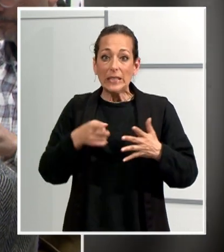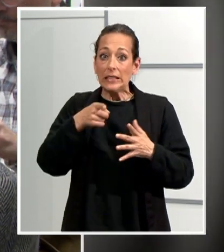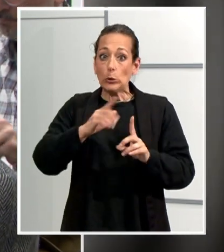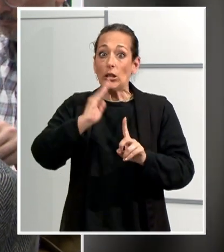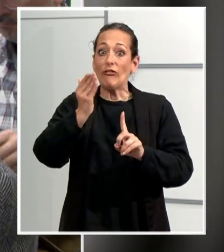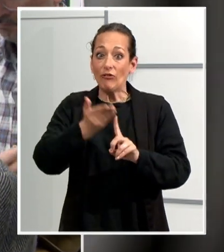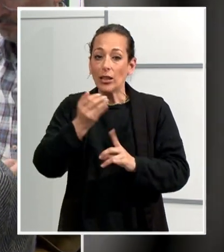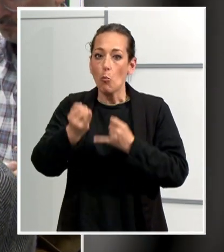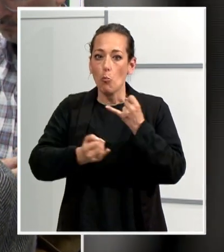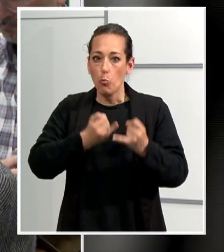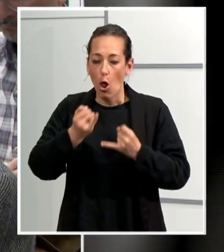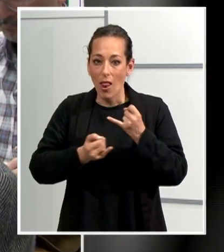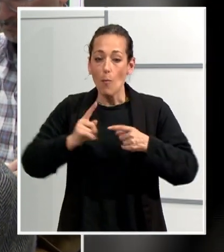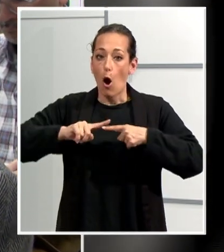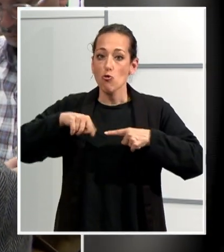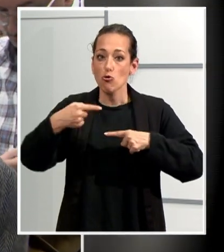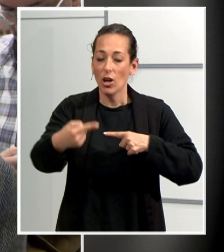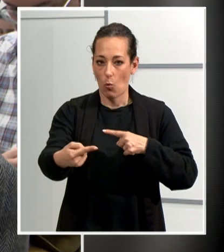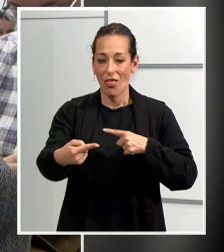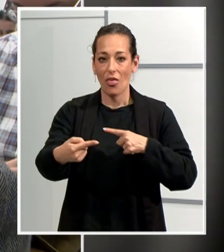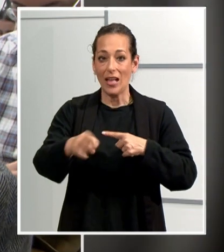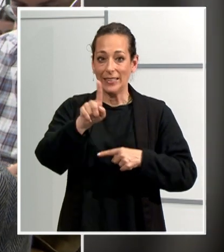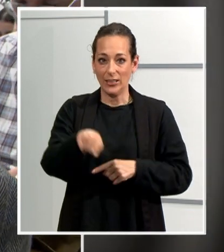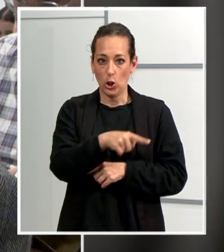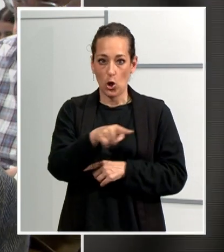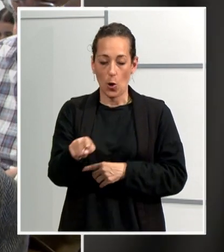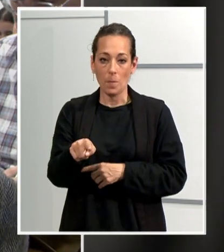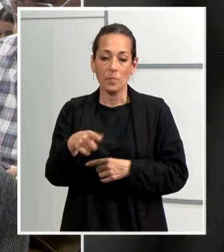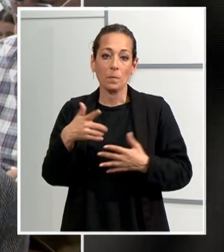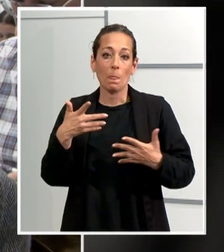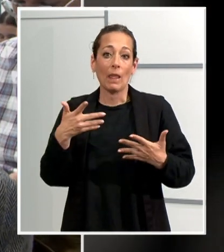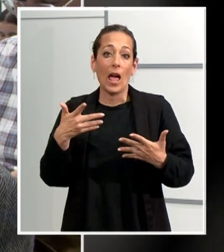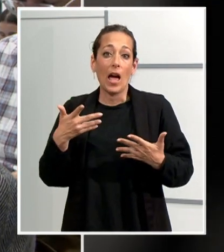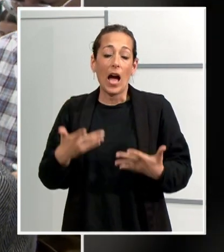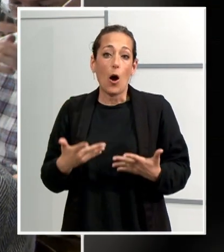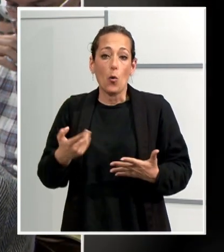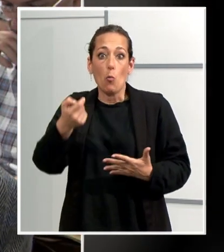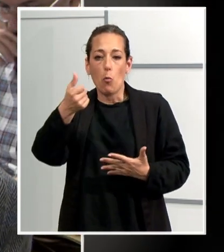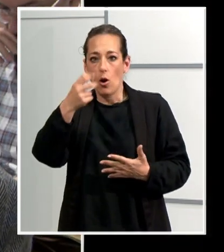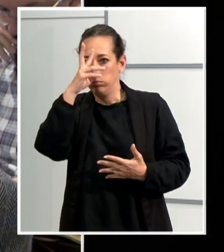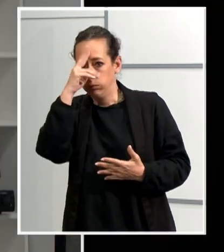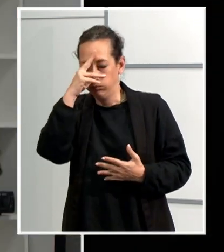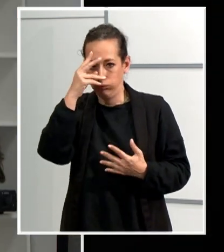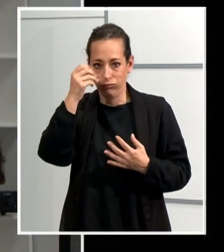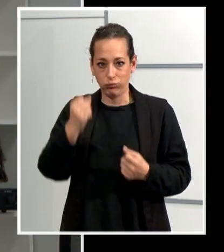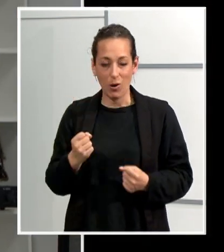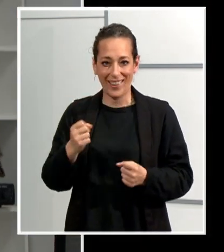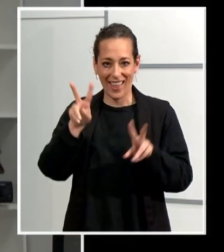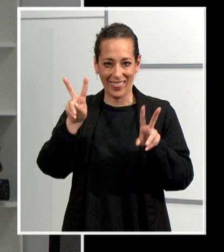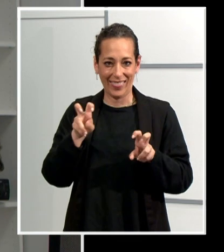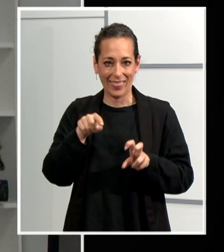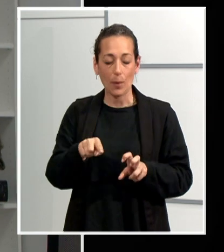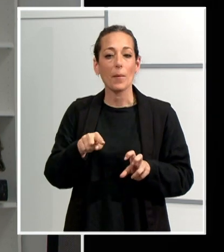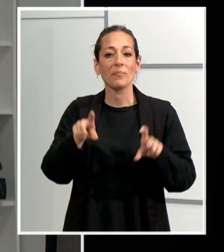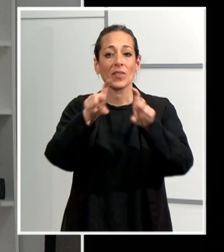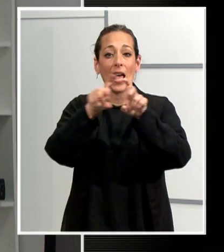problema o alguna conseqüència en els productes. I bé, estem ara molt liats i molt preocupats per això. Les empreses